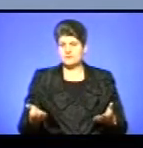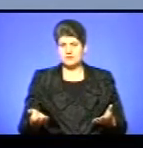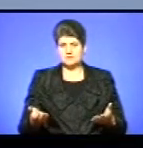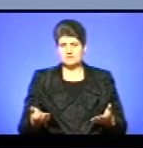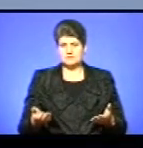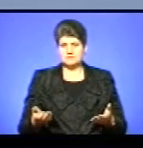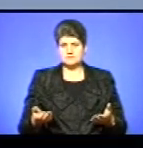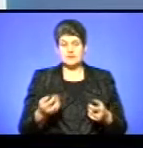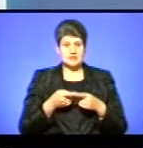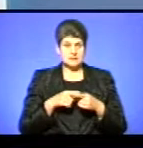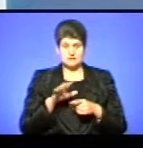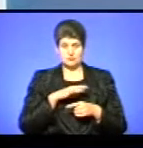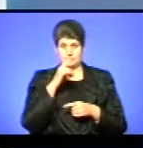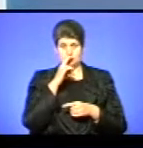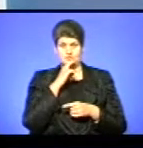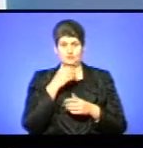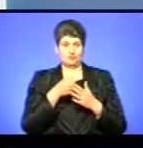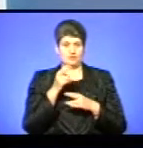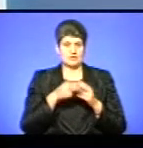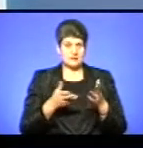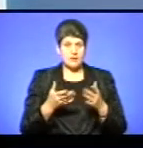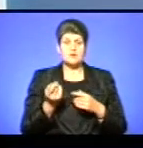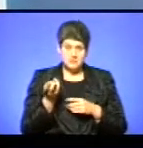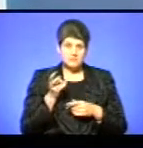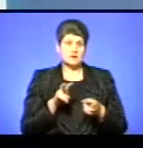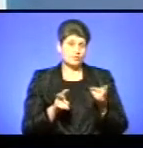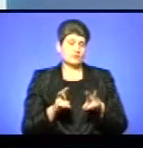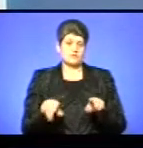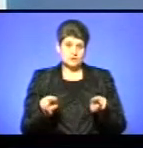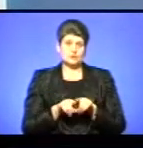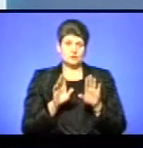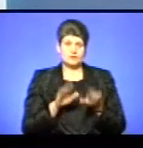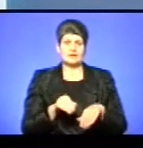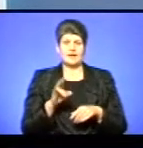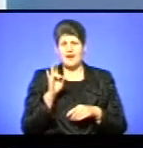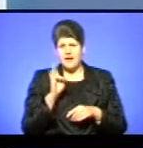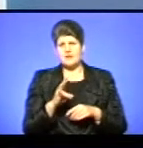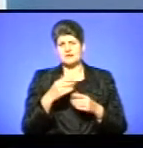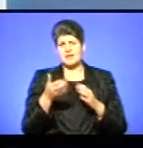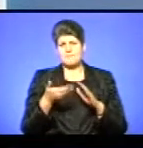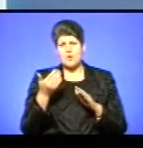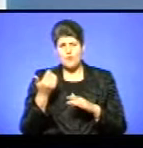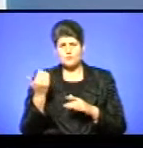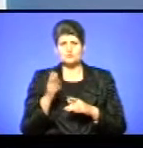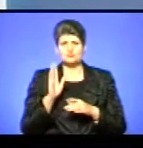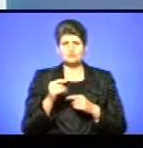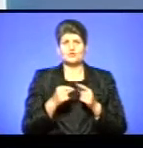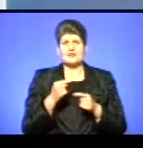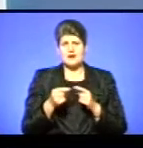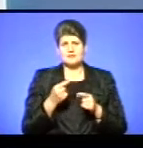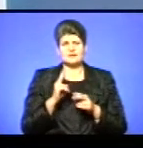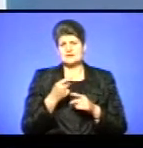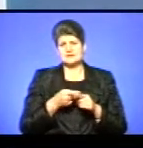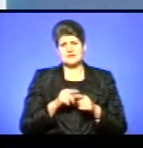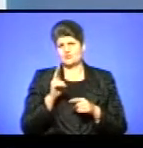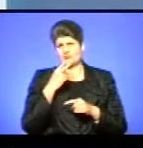І це було незрозуміло до кінця для нас. Але ми виходили все одно, тобто на енки, на пропуски, на те, що будуть якісь наслідки, на це ніхто